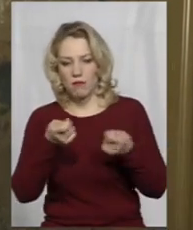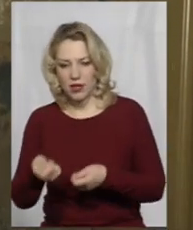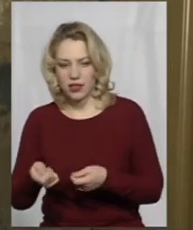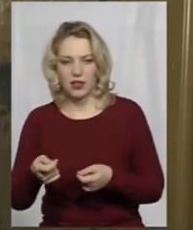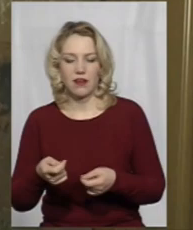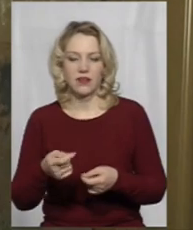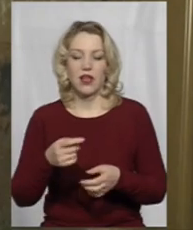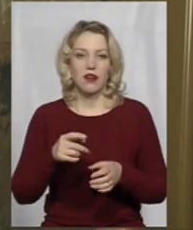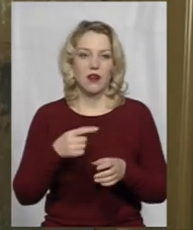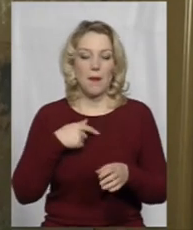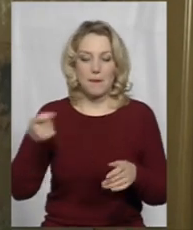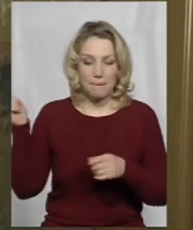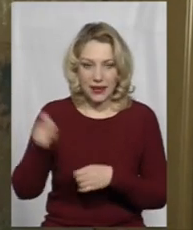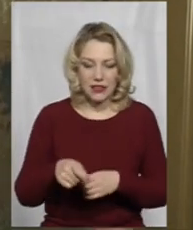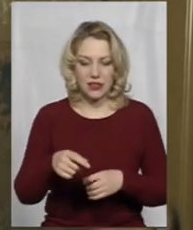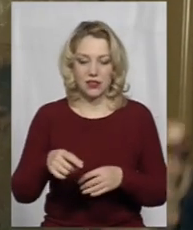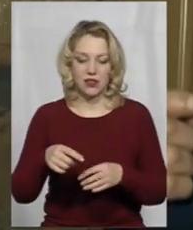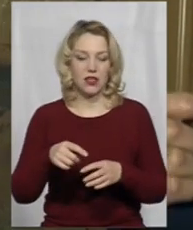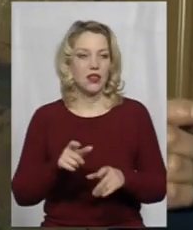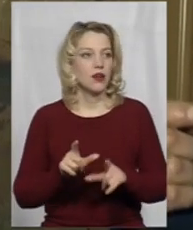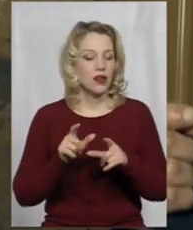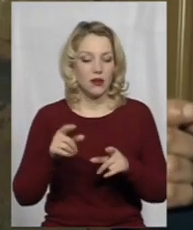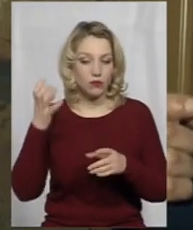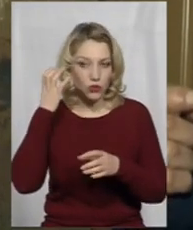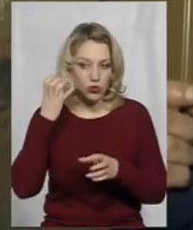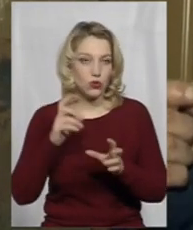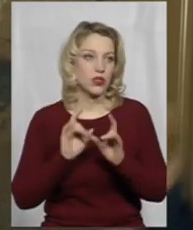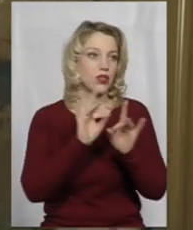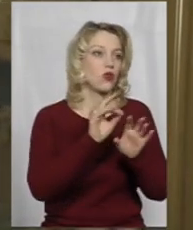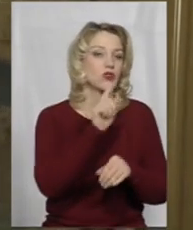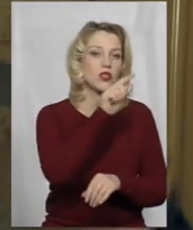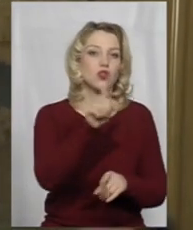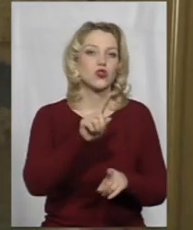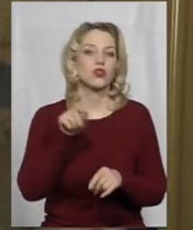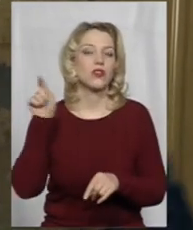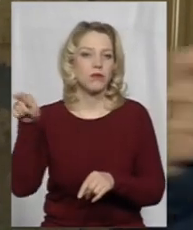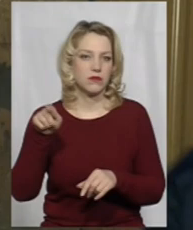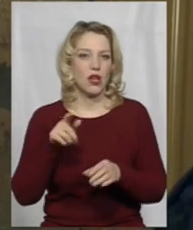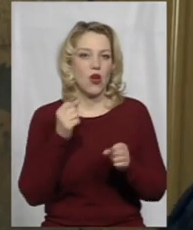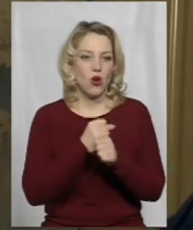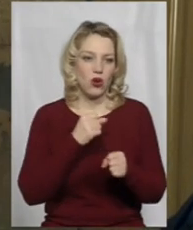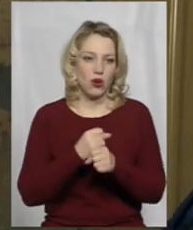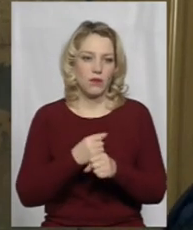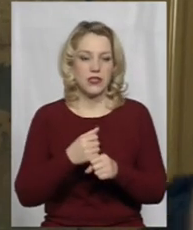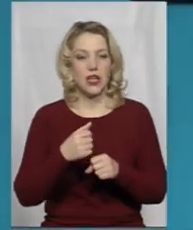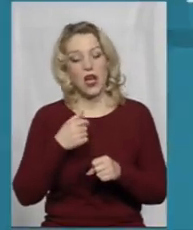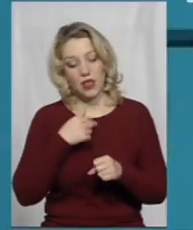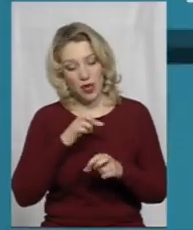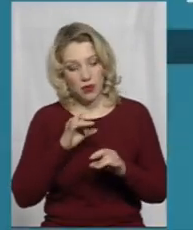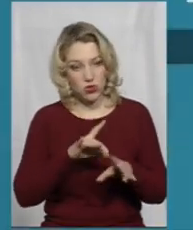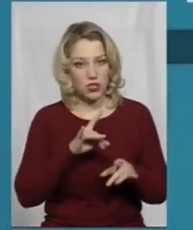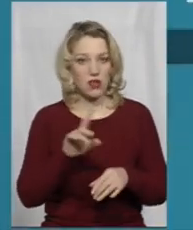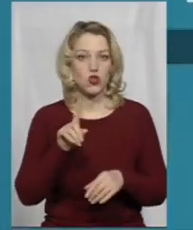розказати, що робиться. Що в області робиться? А він розказав би в районі.